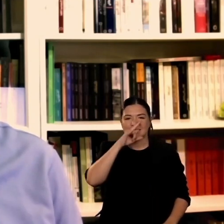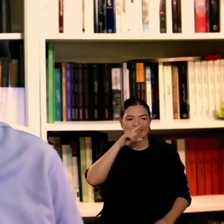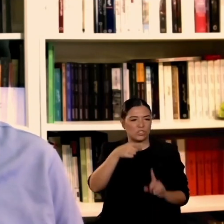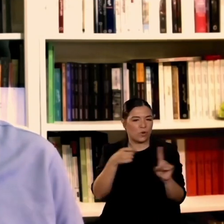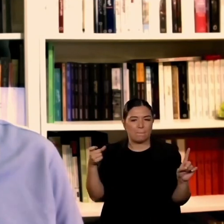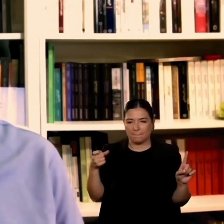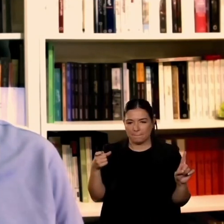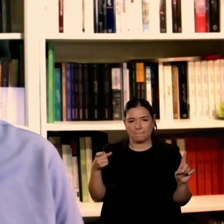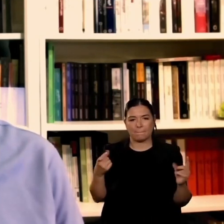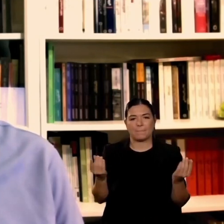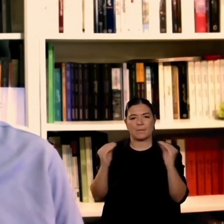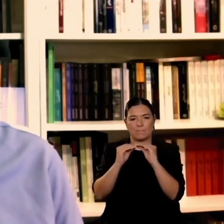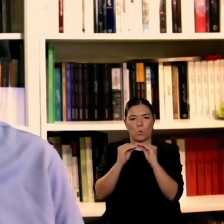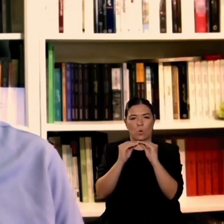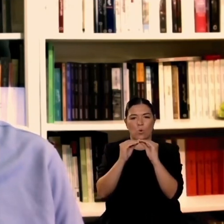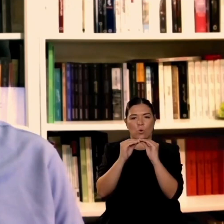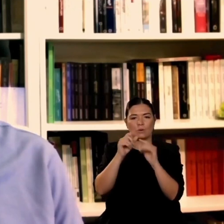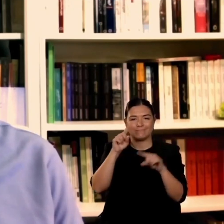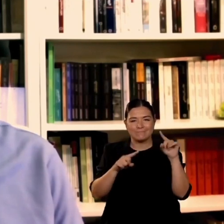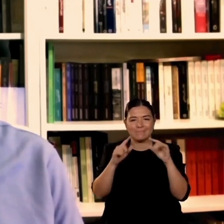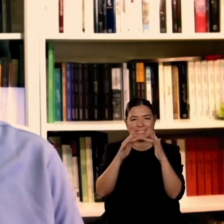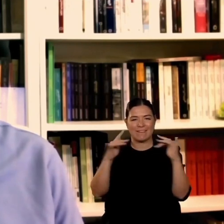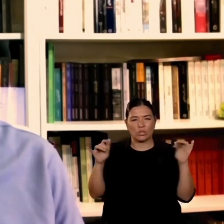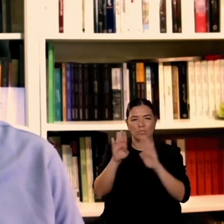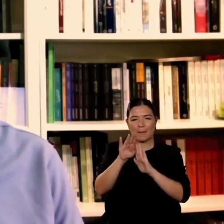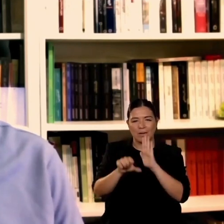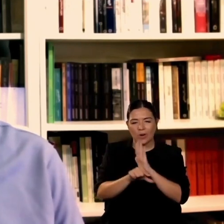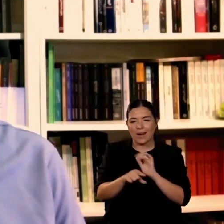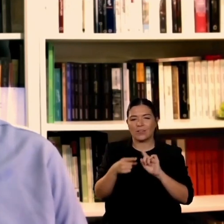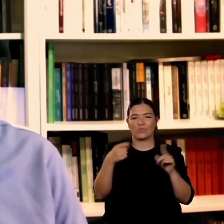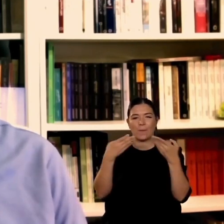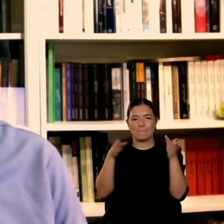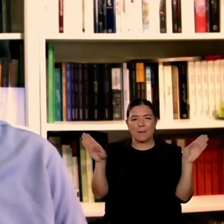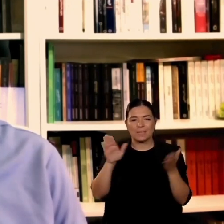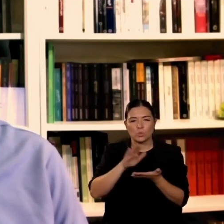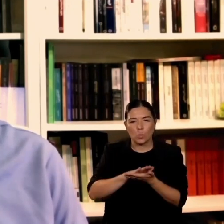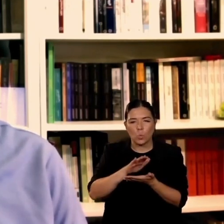partecipare e condividere con fluidità